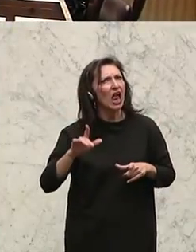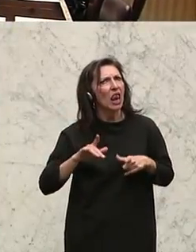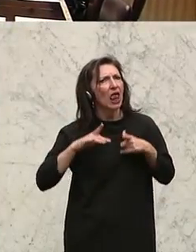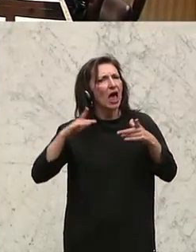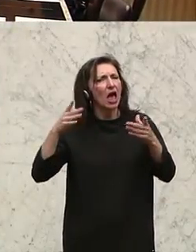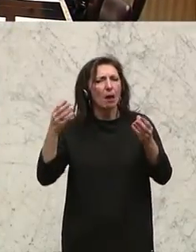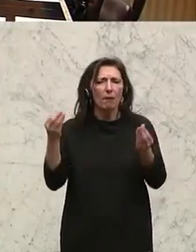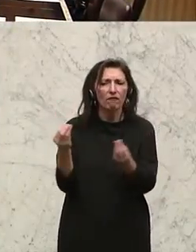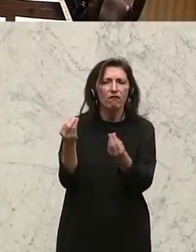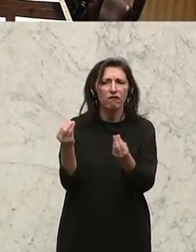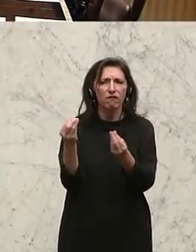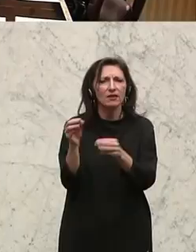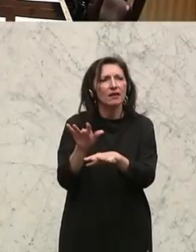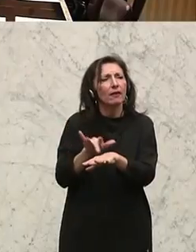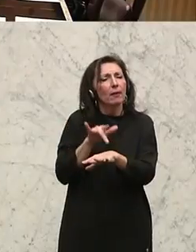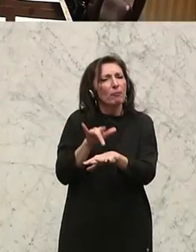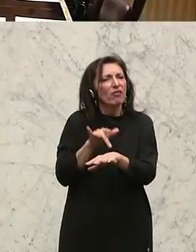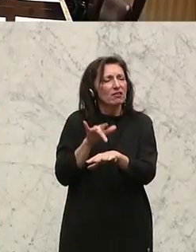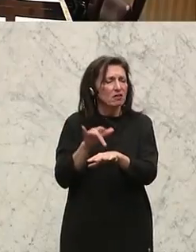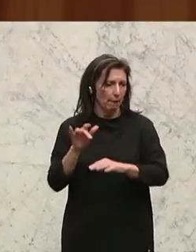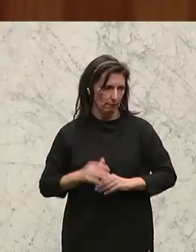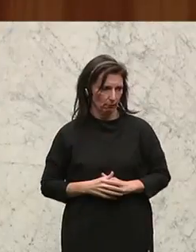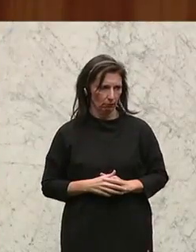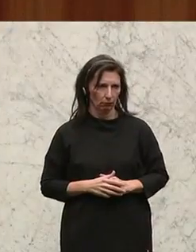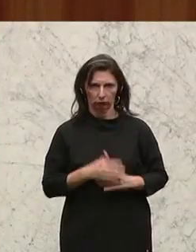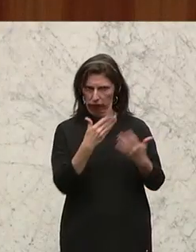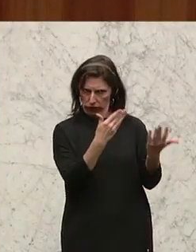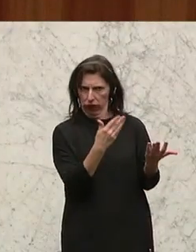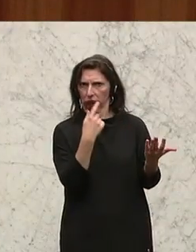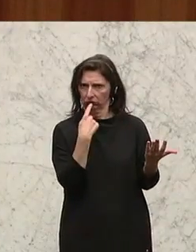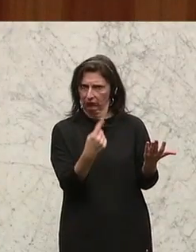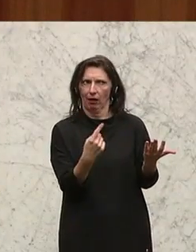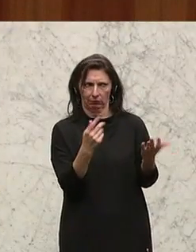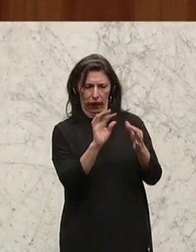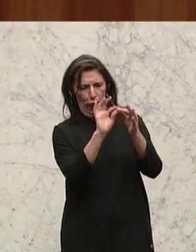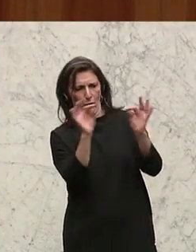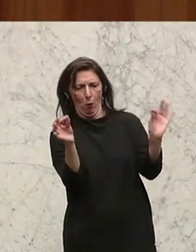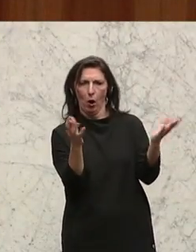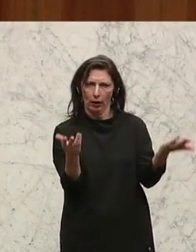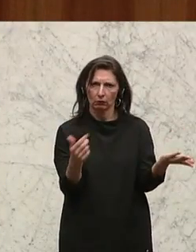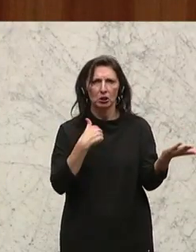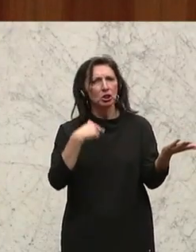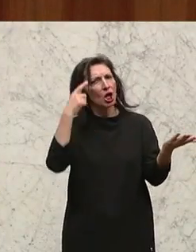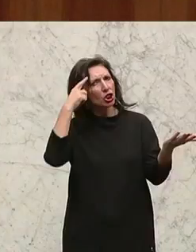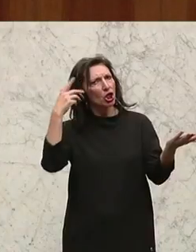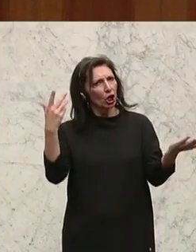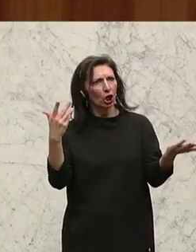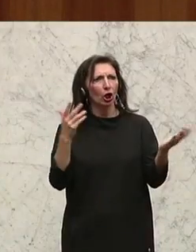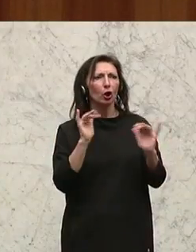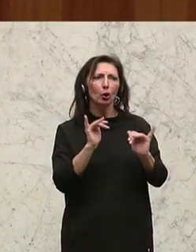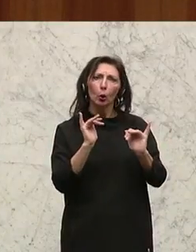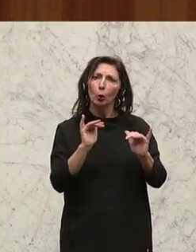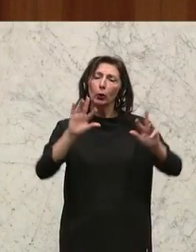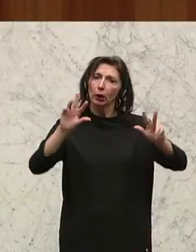lebende Wesen. Nachdem diese heißen Debatte durch der Tierschutz auch zu Wort kommen soll, denke ich mir auch, ist es auch, naja, das ist schon mal eine ganz